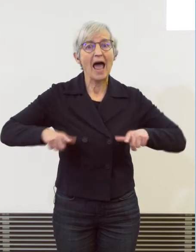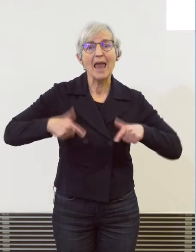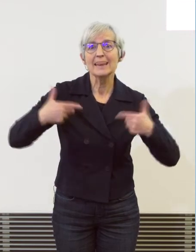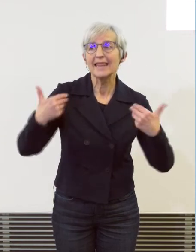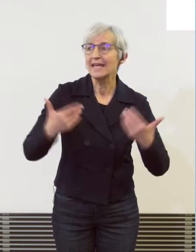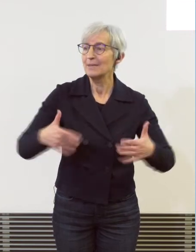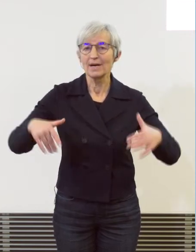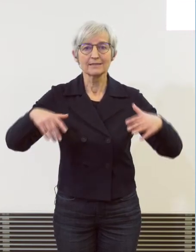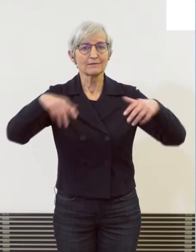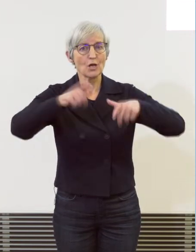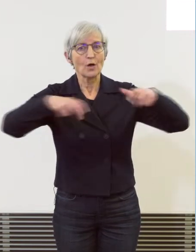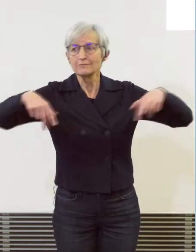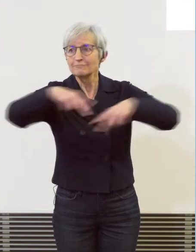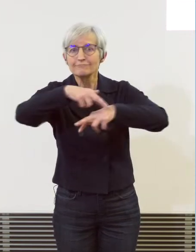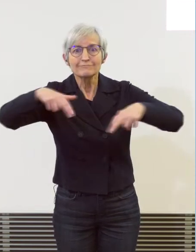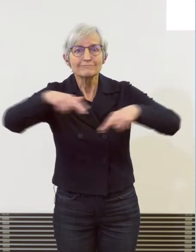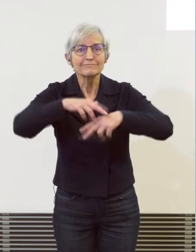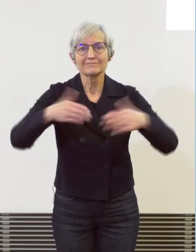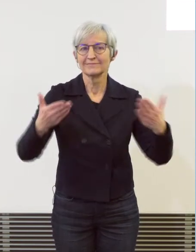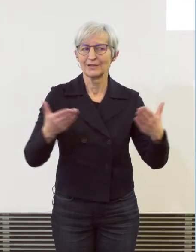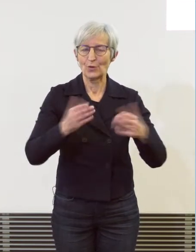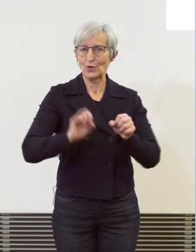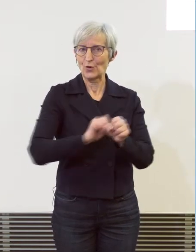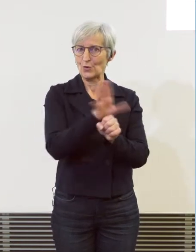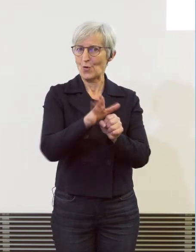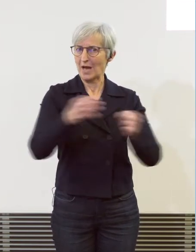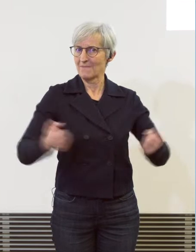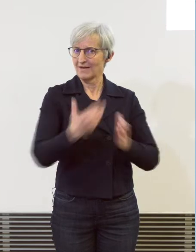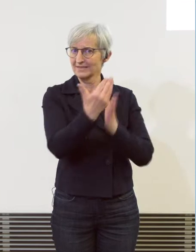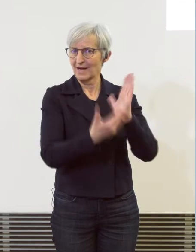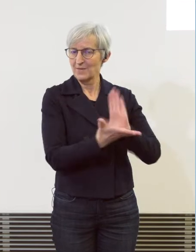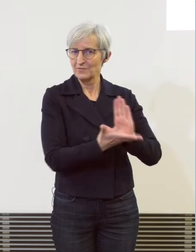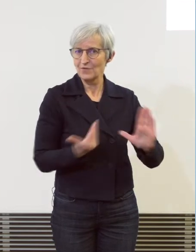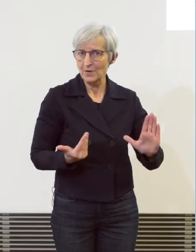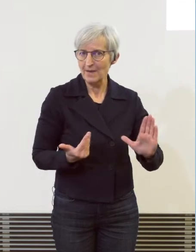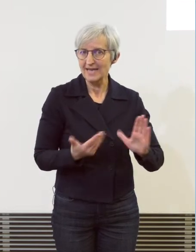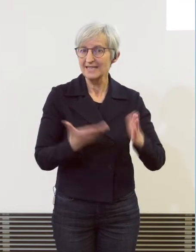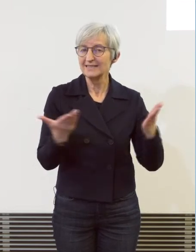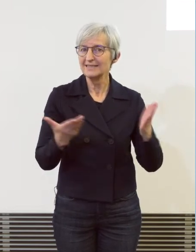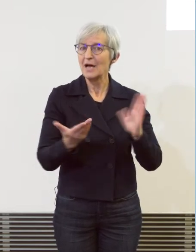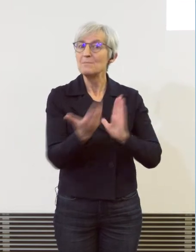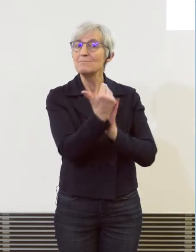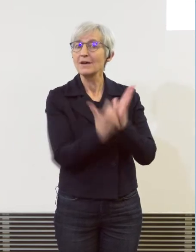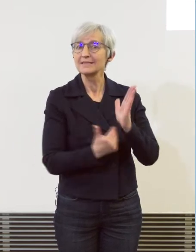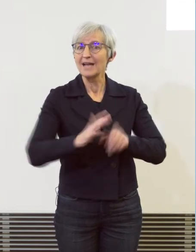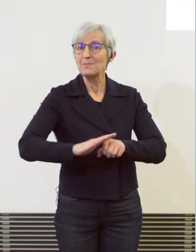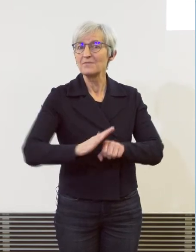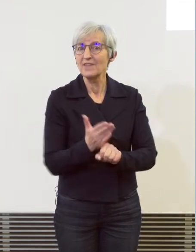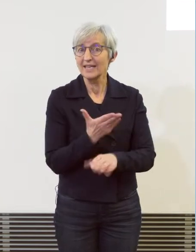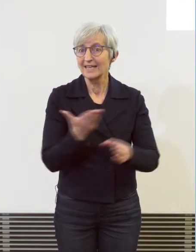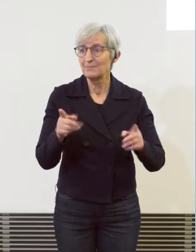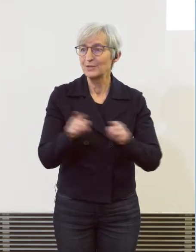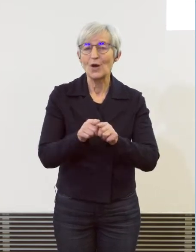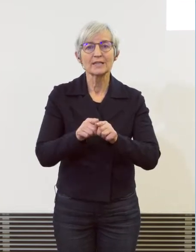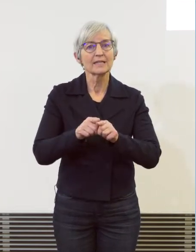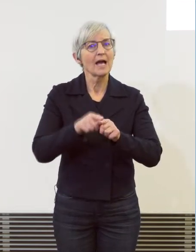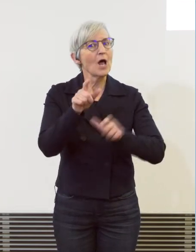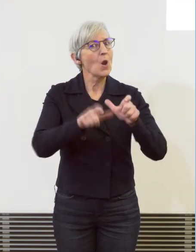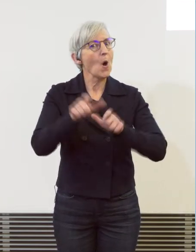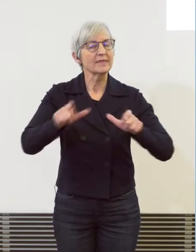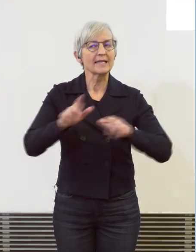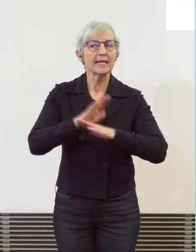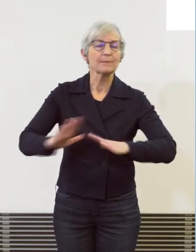-Massnahmen haben aber auf der anderen Seite auch wieder dazu geführt, dass die Leute halt nicht mehr so viel zu Hause sind. Das sieht man dann bei den